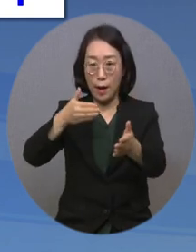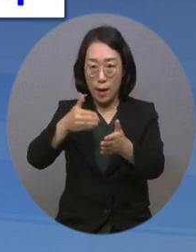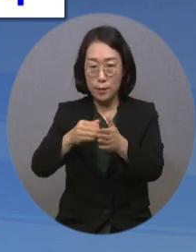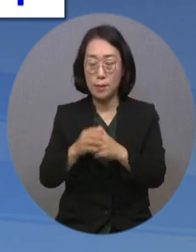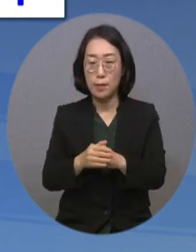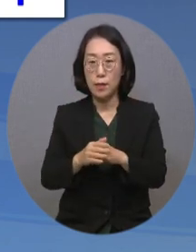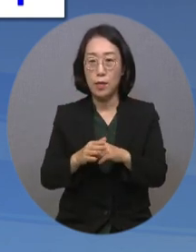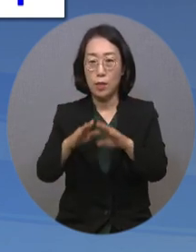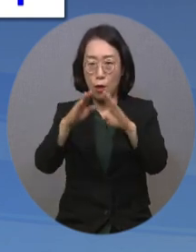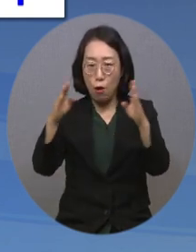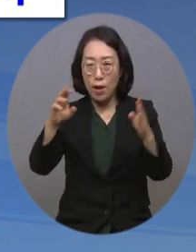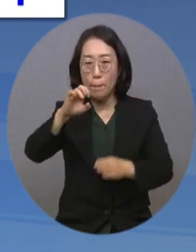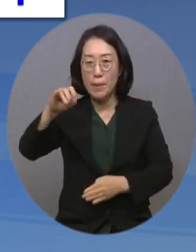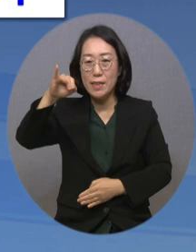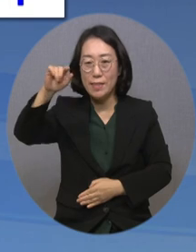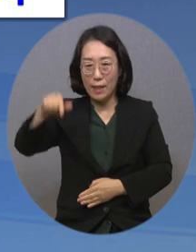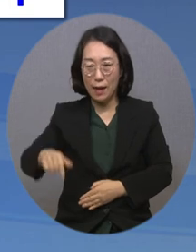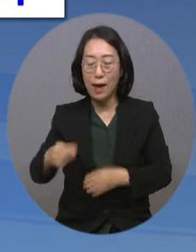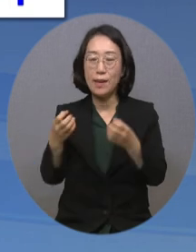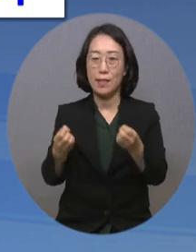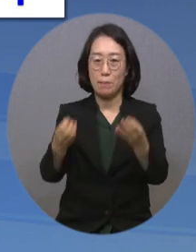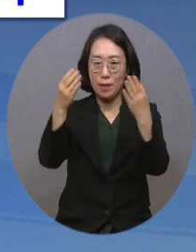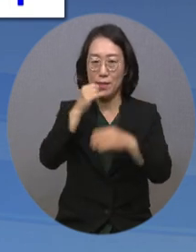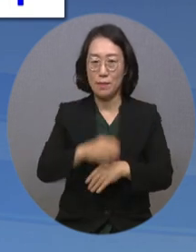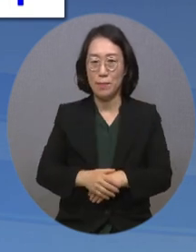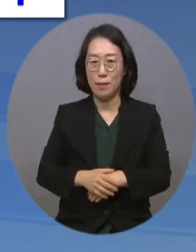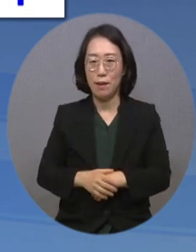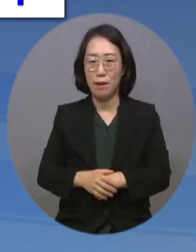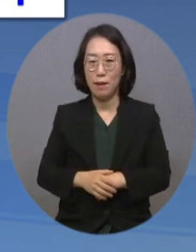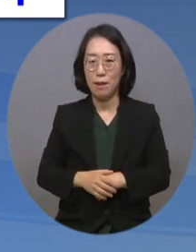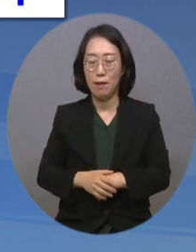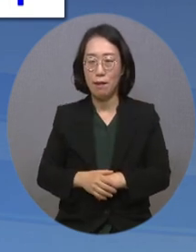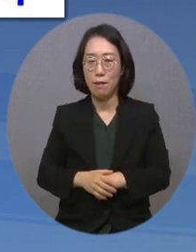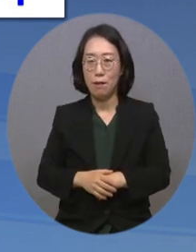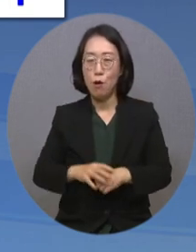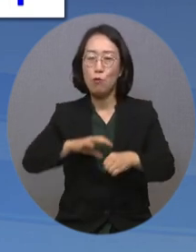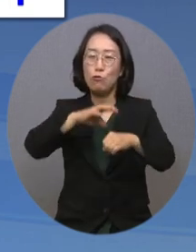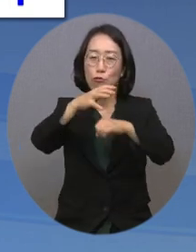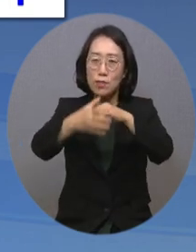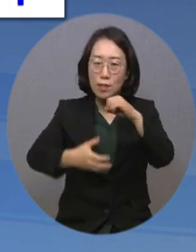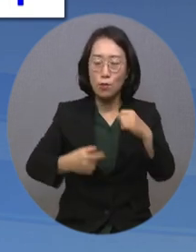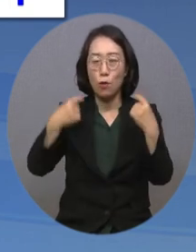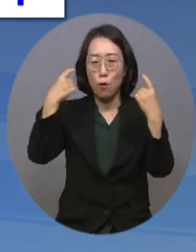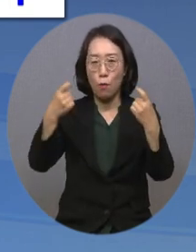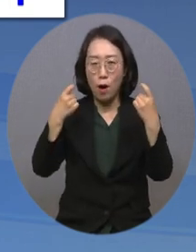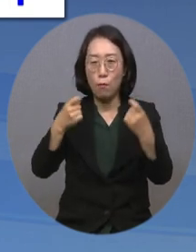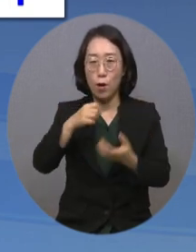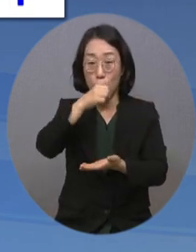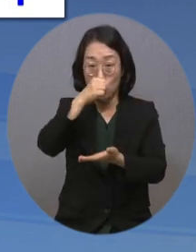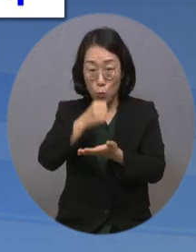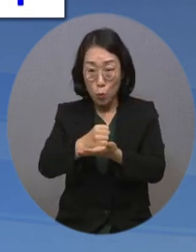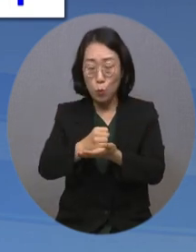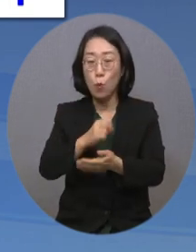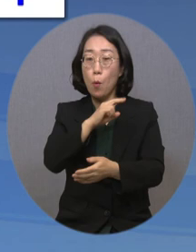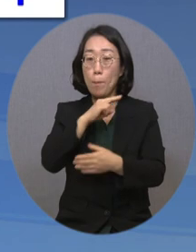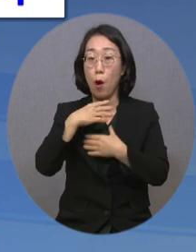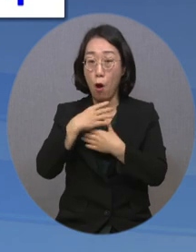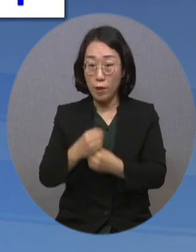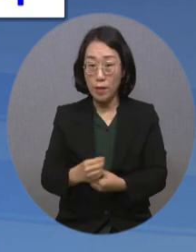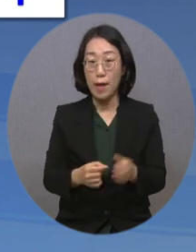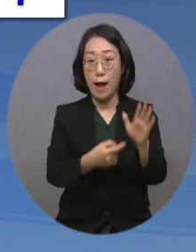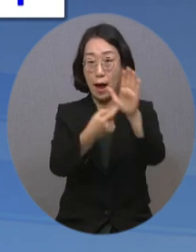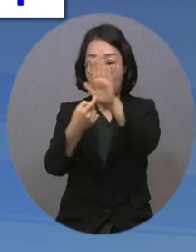미식가 이벤트를 진행합니다. 유니버셜 관광의 필요성과 관광 편의시설을 알리기 위한 이벤트로